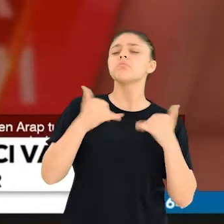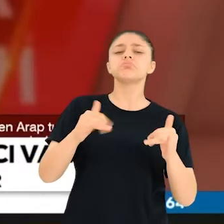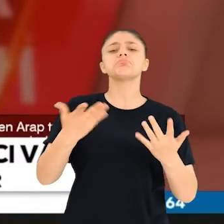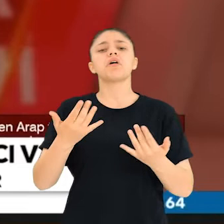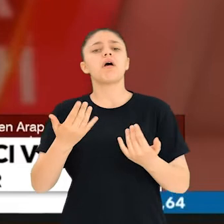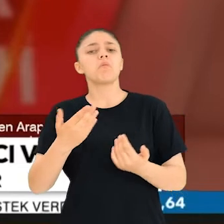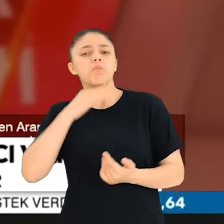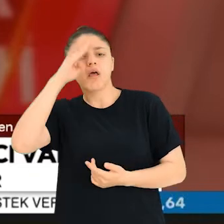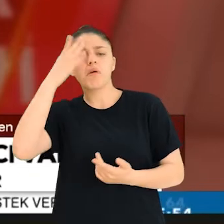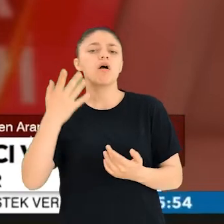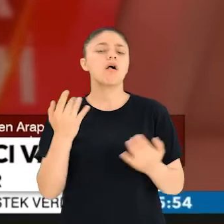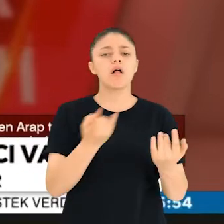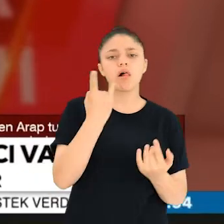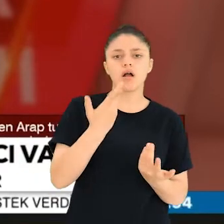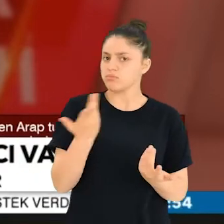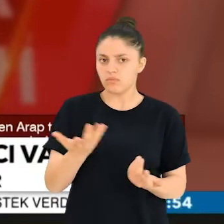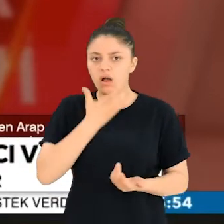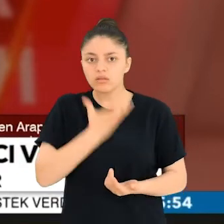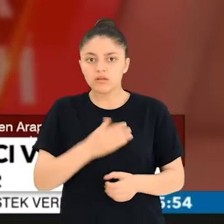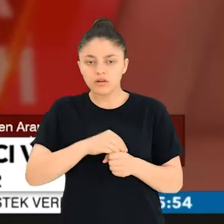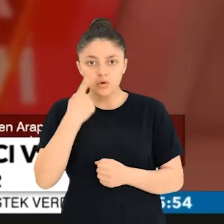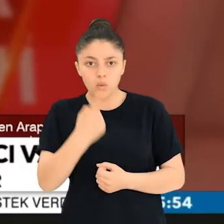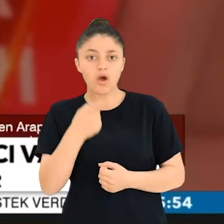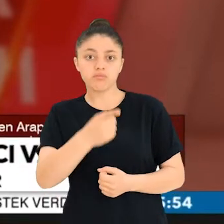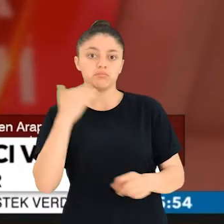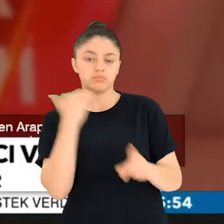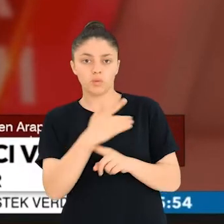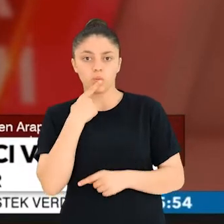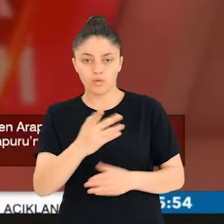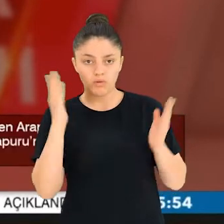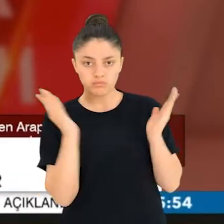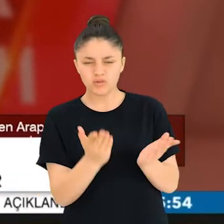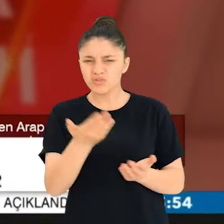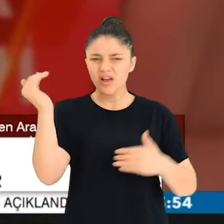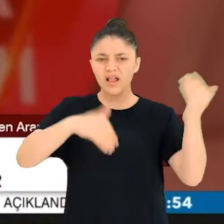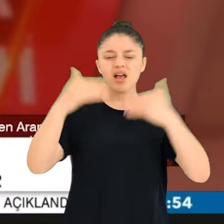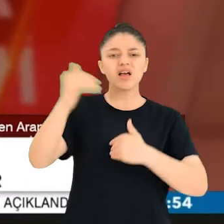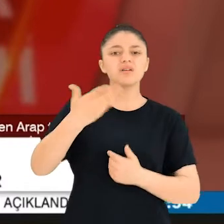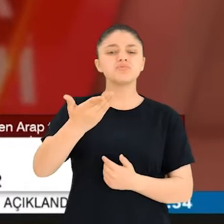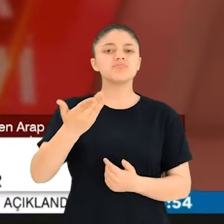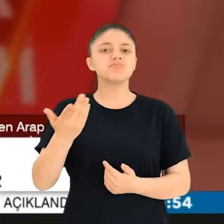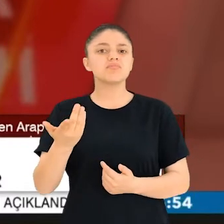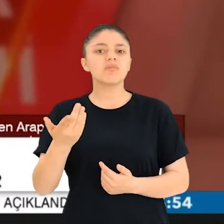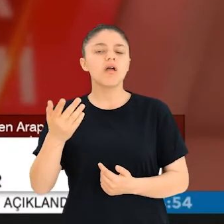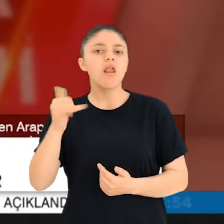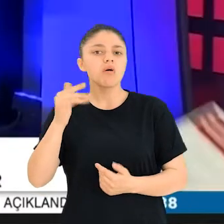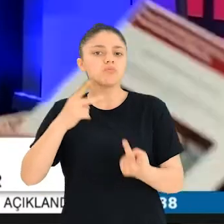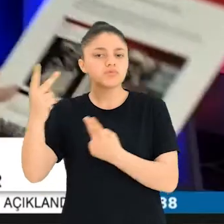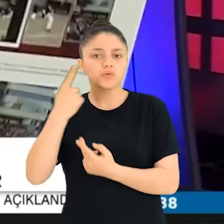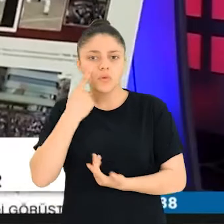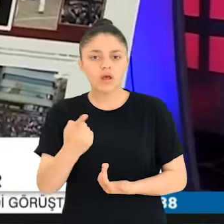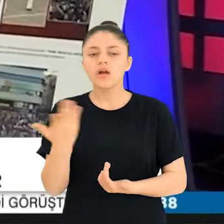vapuru. Öyle değil. Çok basit bir şey. Ada vapurunda Afgan istilası olarak servis etmişler. Ya bu Körfez ülkelerden gelen Arap turistlerin gezisi. İzlam